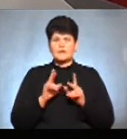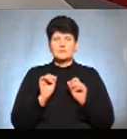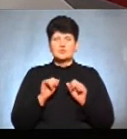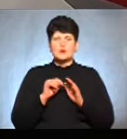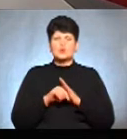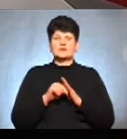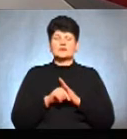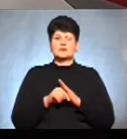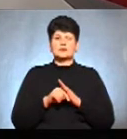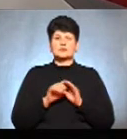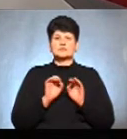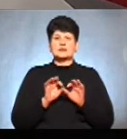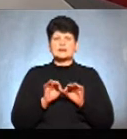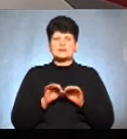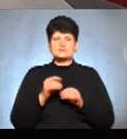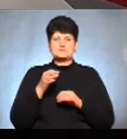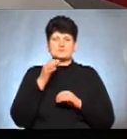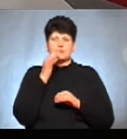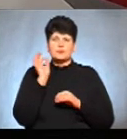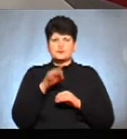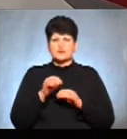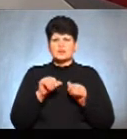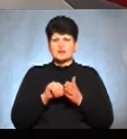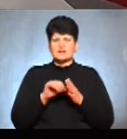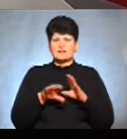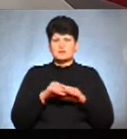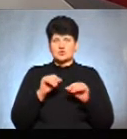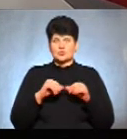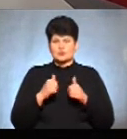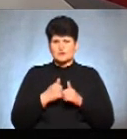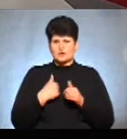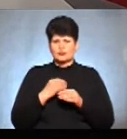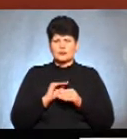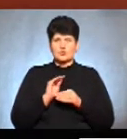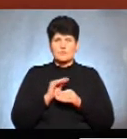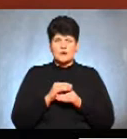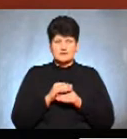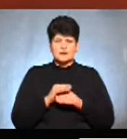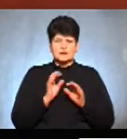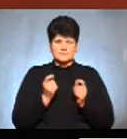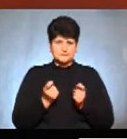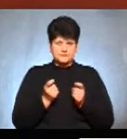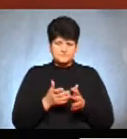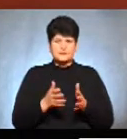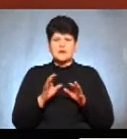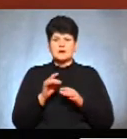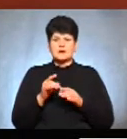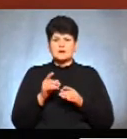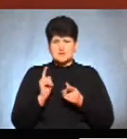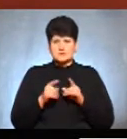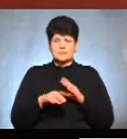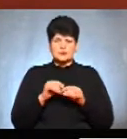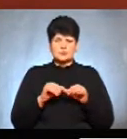компетентність членів виборчих комісій? Я би хотів, щоб буквально два слова доповнити колегу. Окружні виборчі комісії дійсно почали